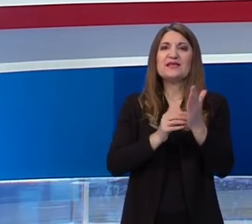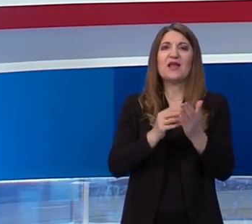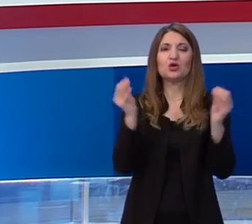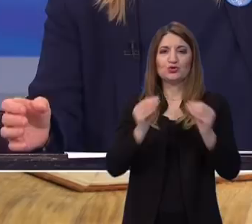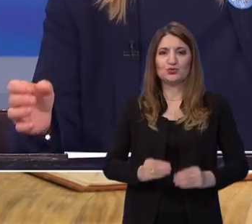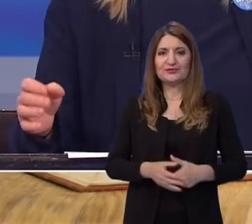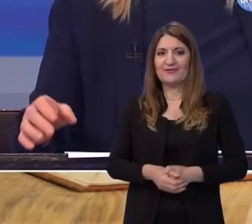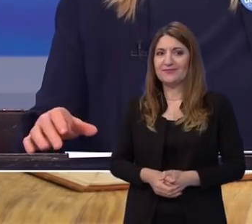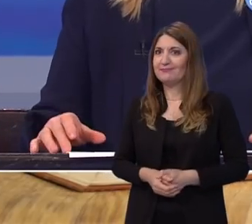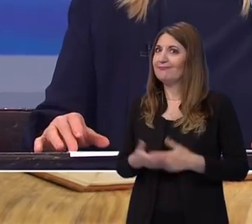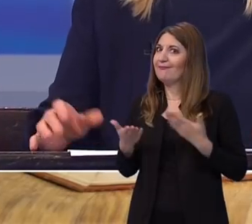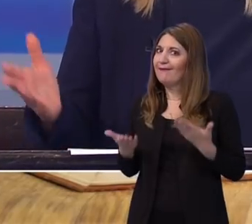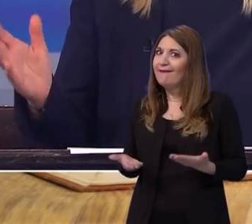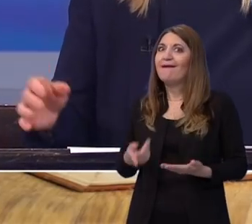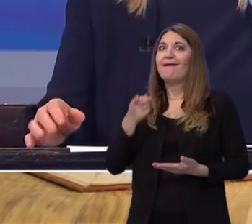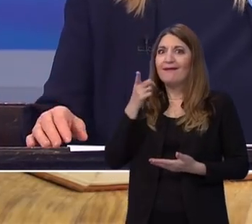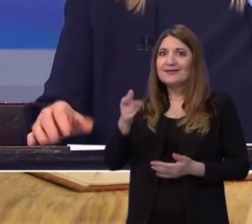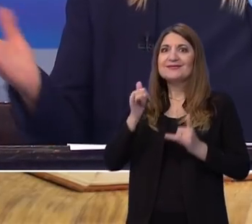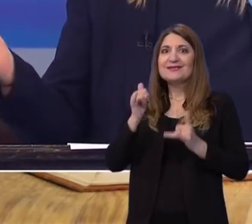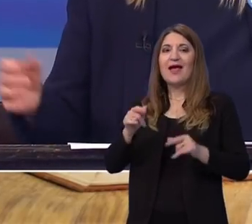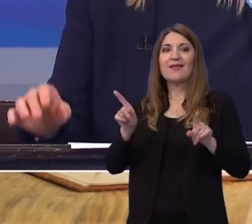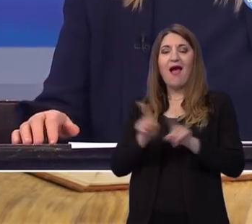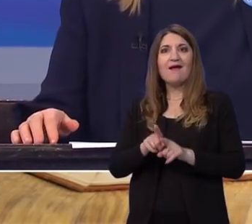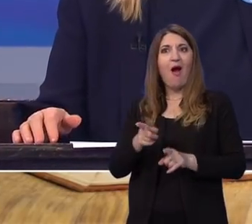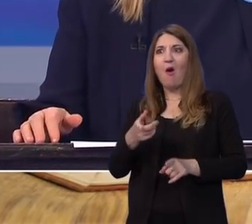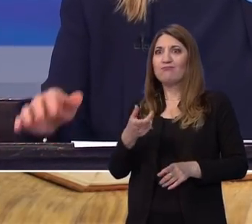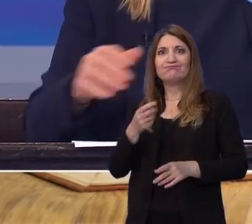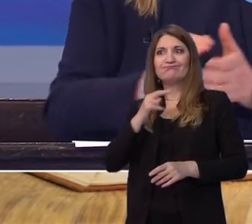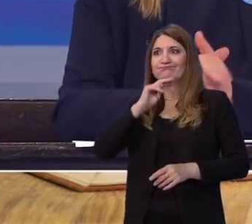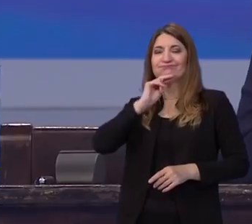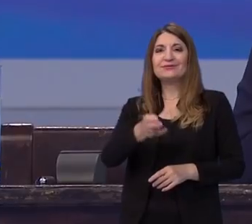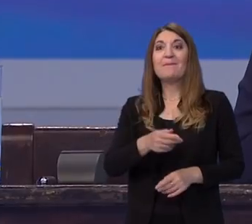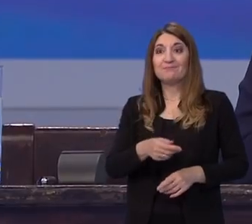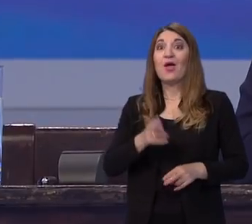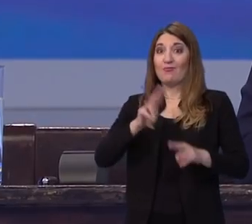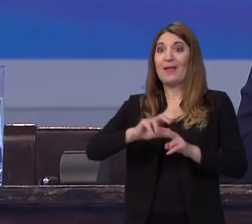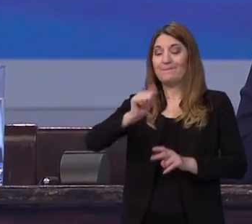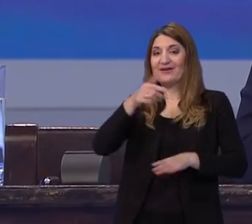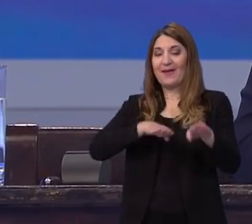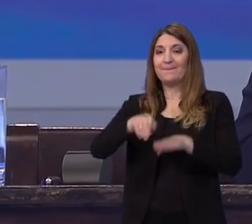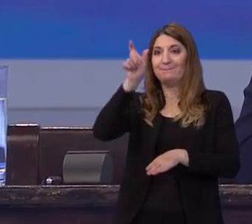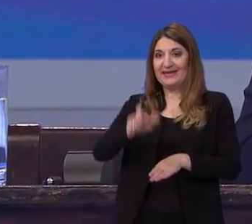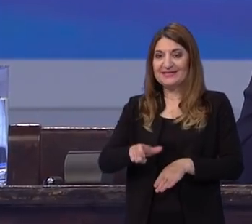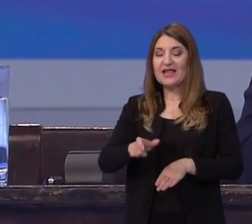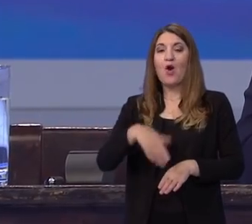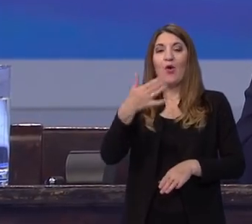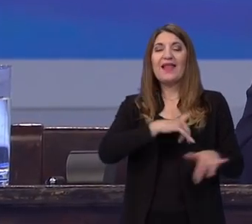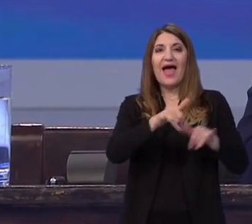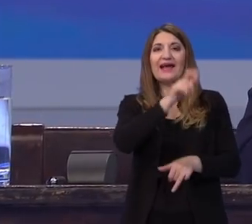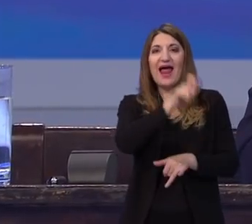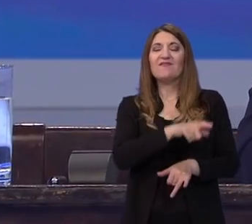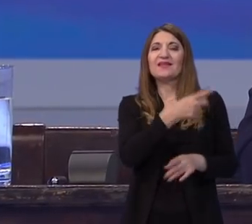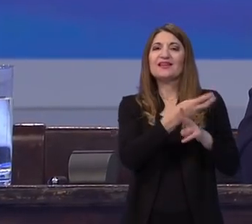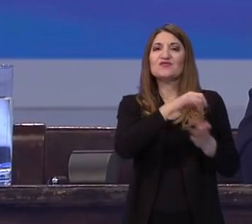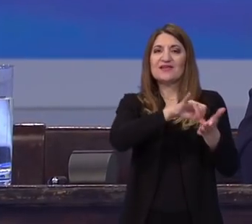Evo, Gordone, bacio si rukavicu, pretpostavljam da će prvi odgovoriti ministar pa ravnatelj nacionalnog centra.